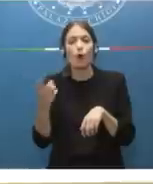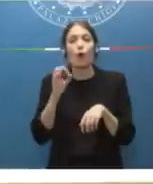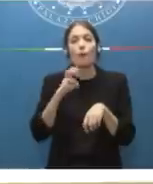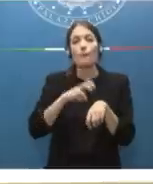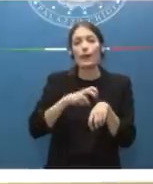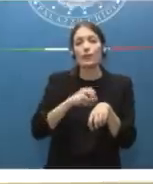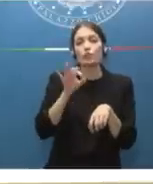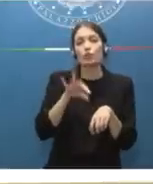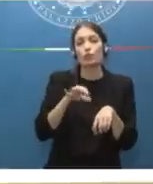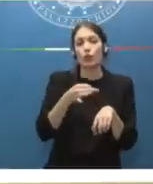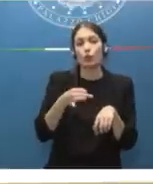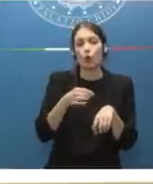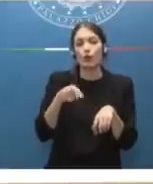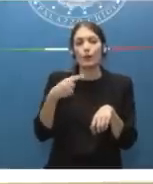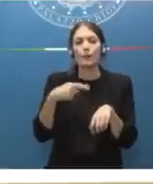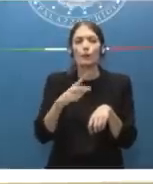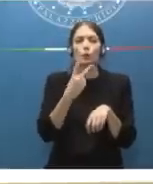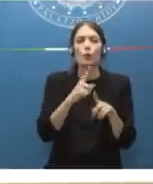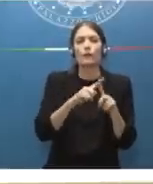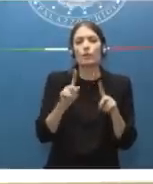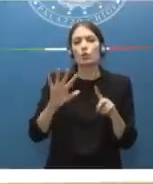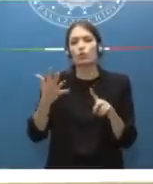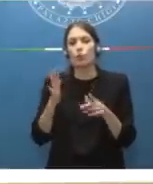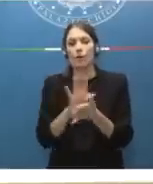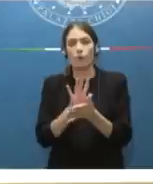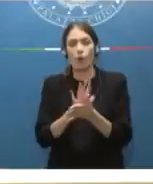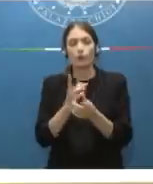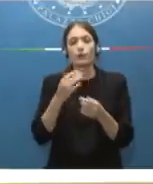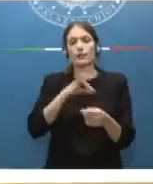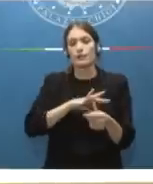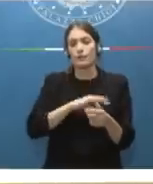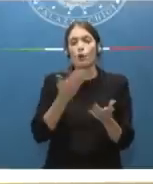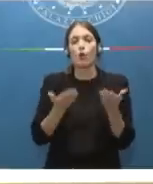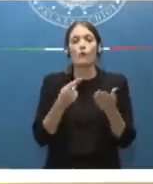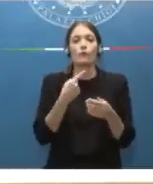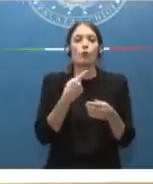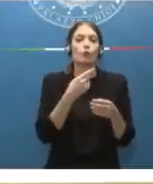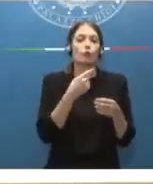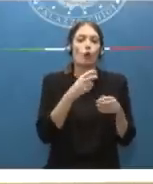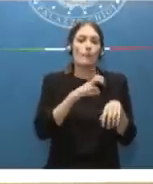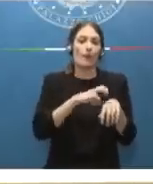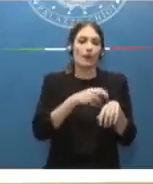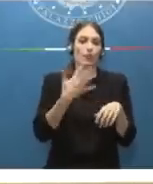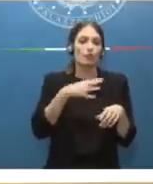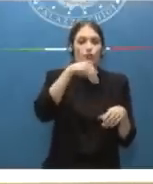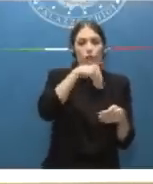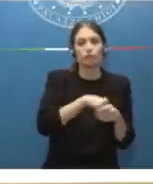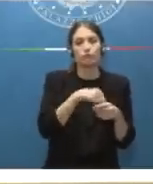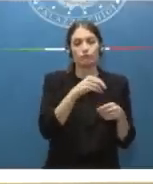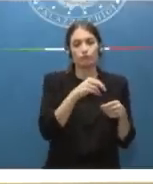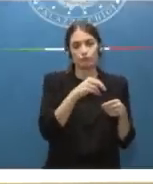pari da 2 a 5 volte quelli che sono percepiti dai medici che operano nel Servizio Sanitario Nazionale.